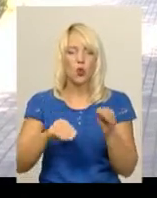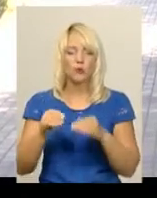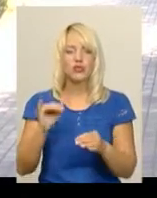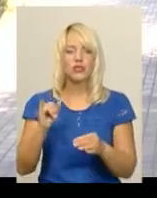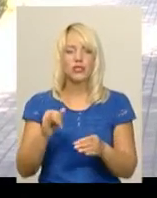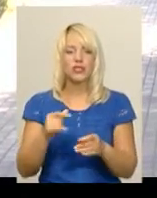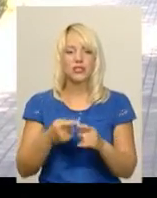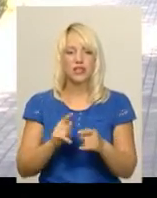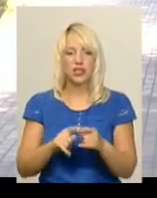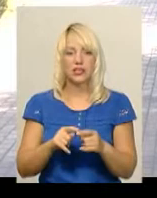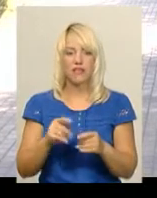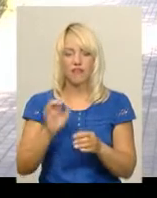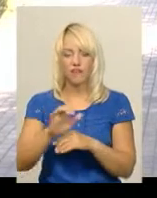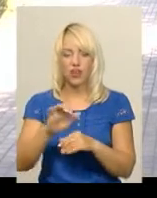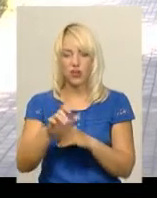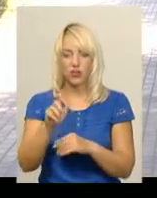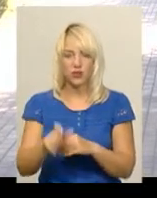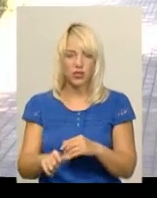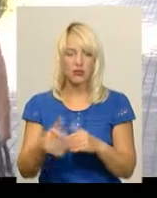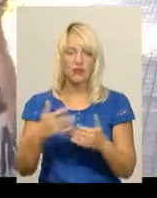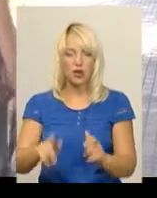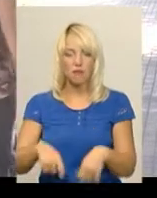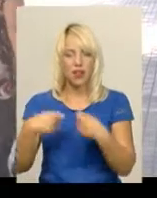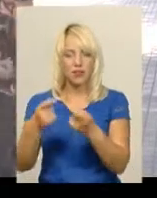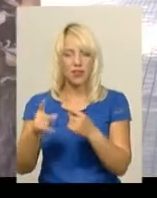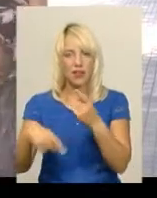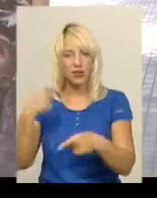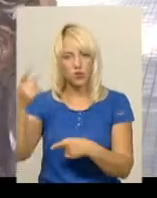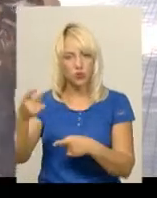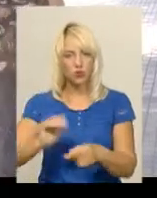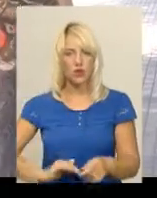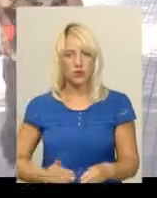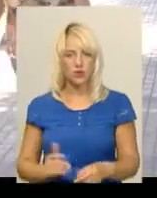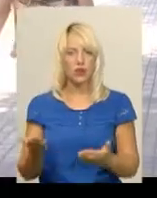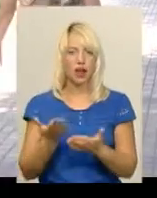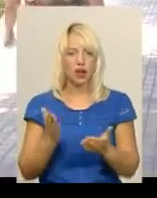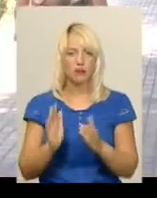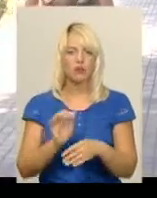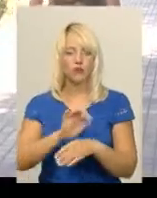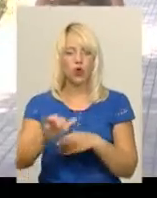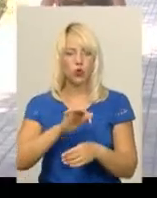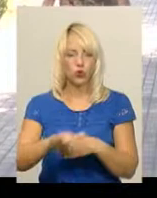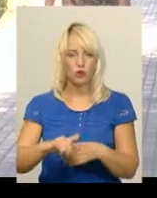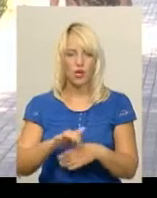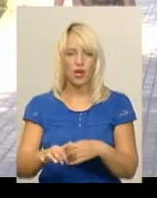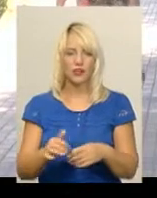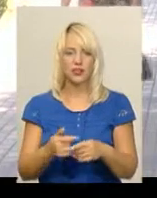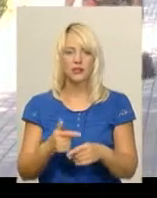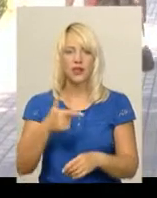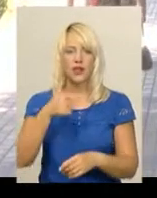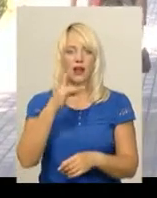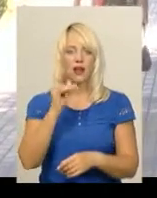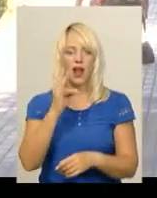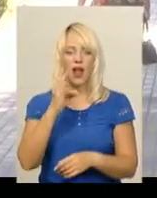виробник пет-флексу, він вже передає наступному виробнику, який виготовляє із цих пластиночок гранул.